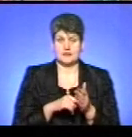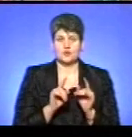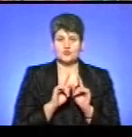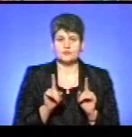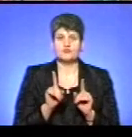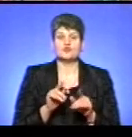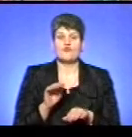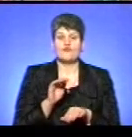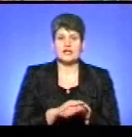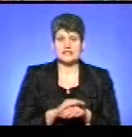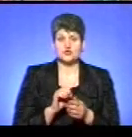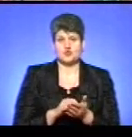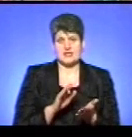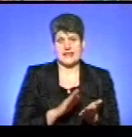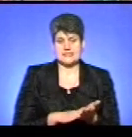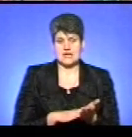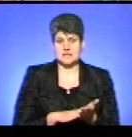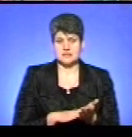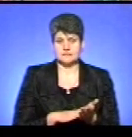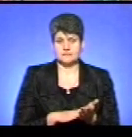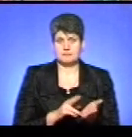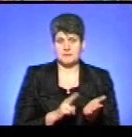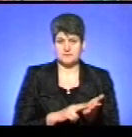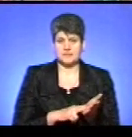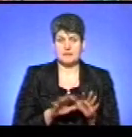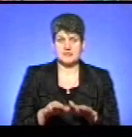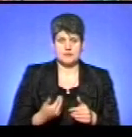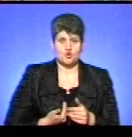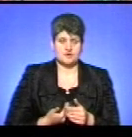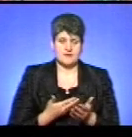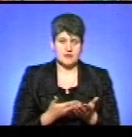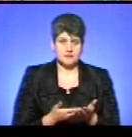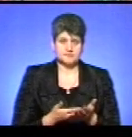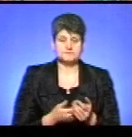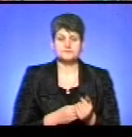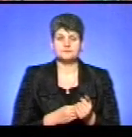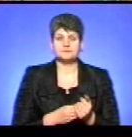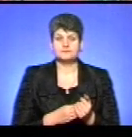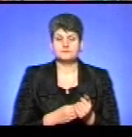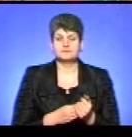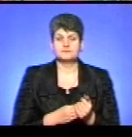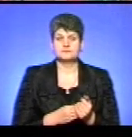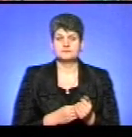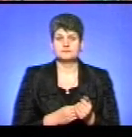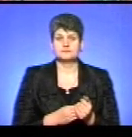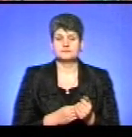фактичної реєстрації і фактичного місця проживання. Тому що є